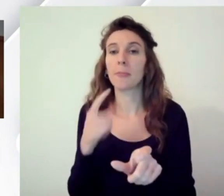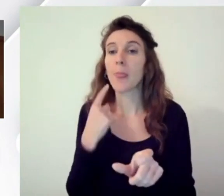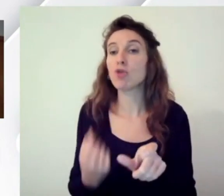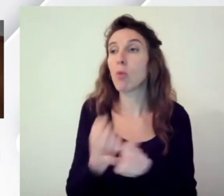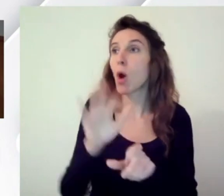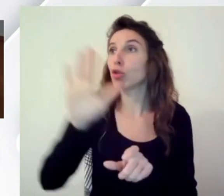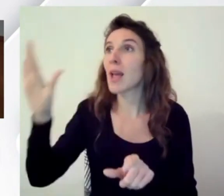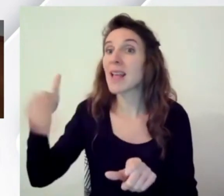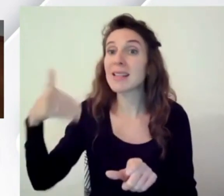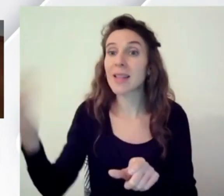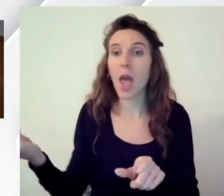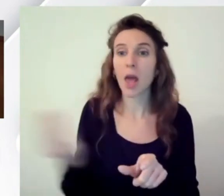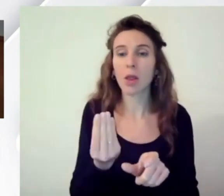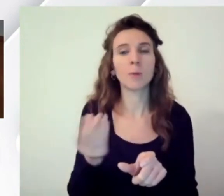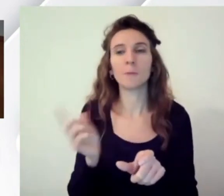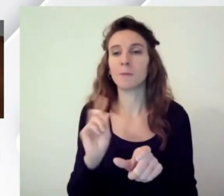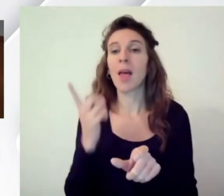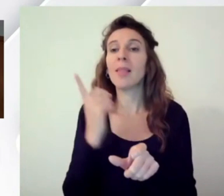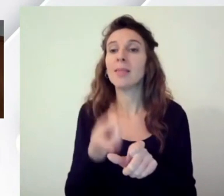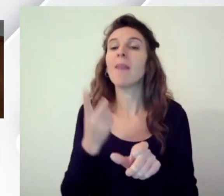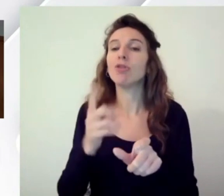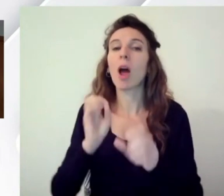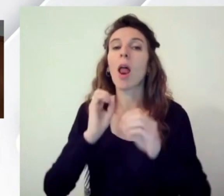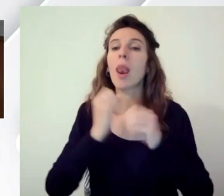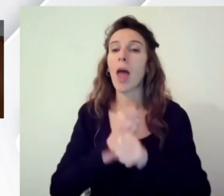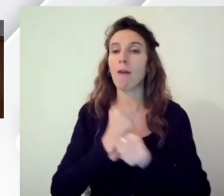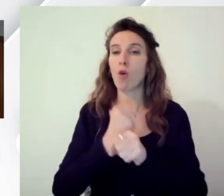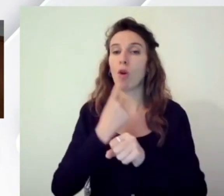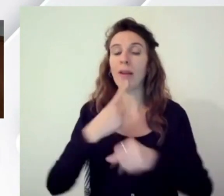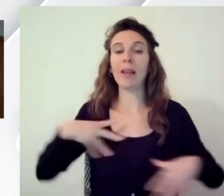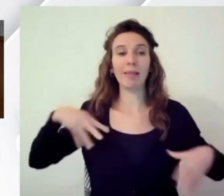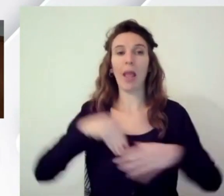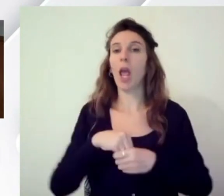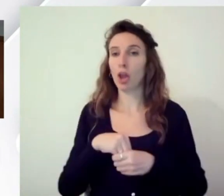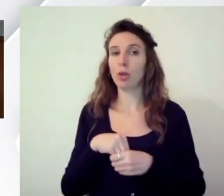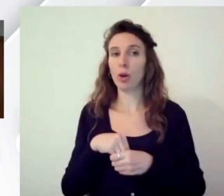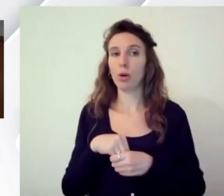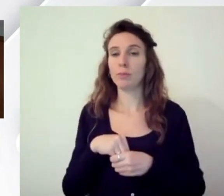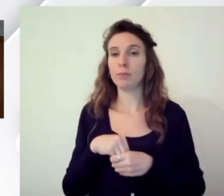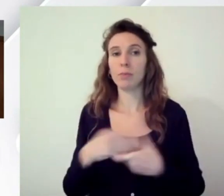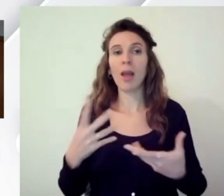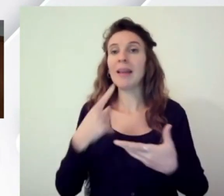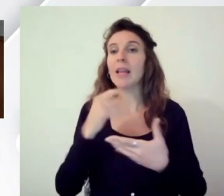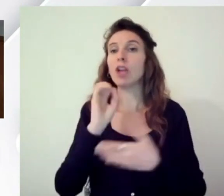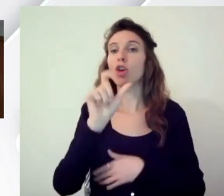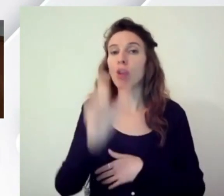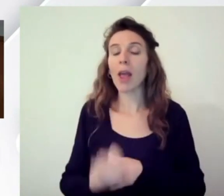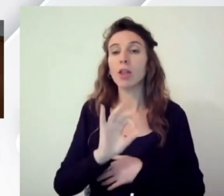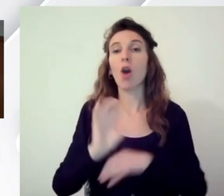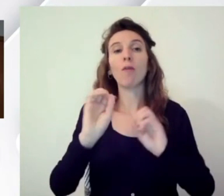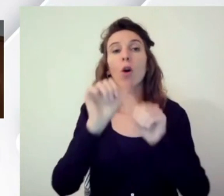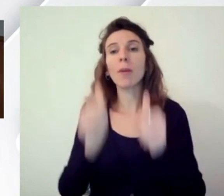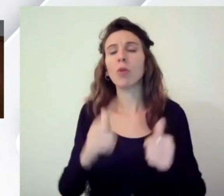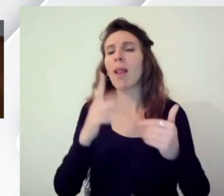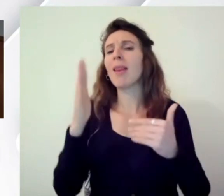esterno deve essere qualcosa che riguarda la professionalità di chi si occupa di chi fa il docente o il formatore a qualsiasi